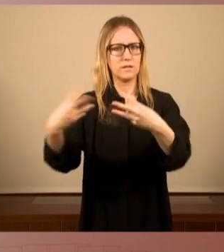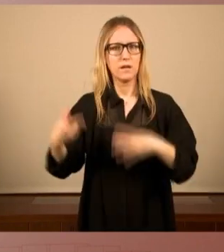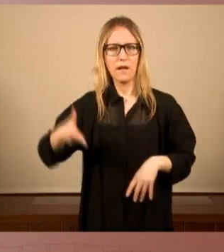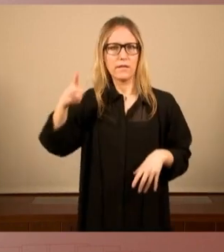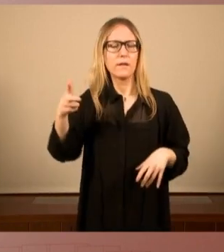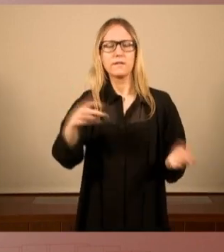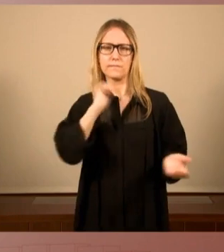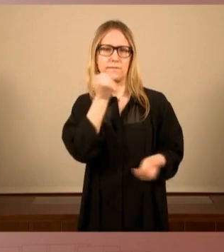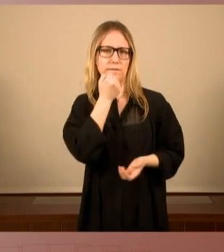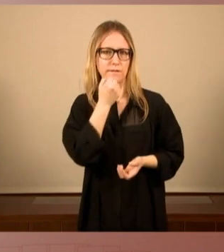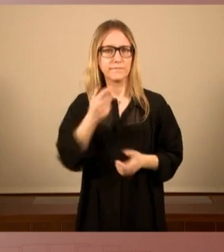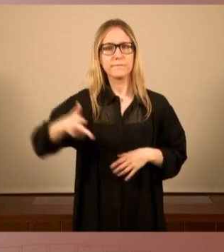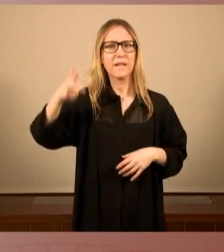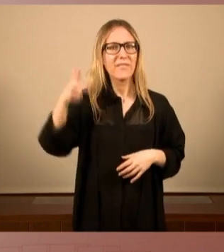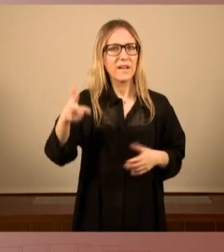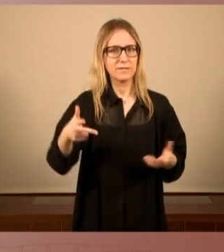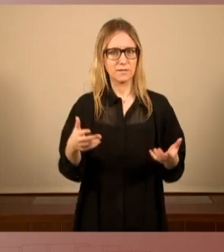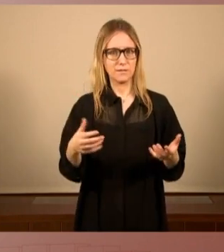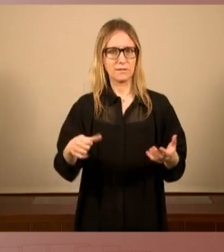el dret a tenir drets